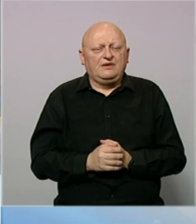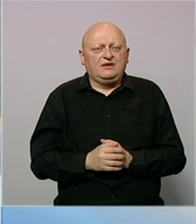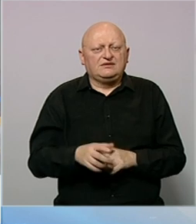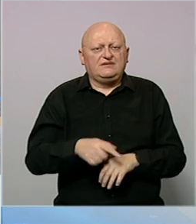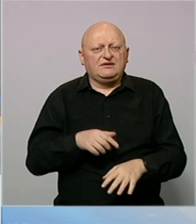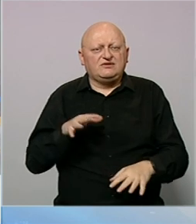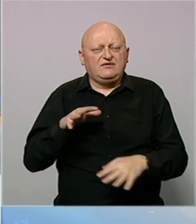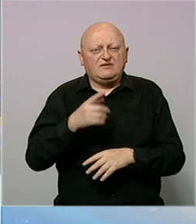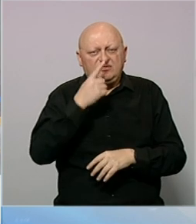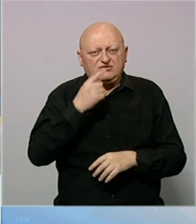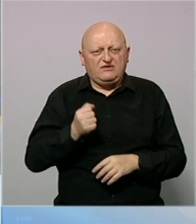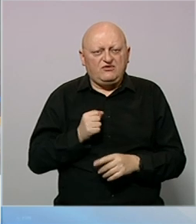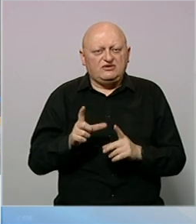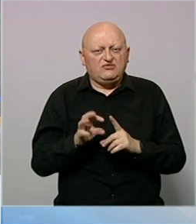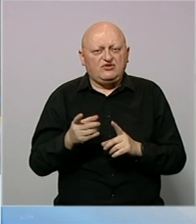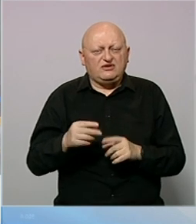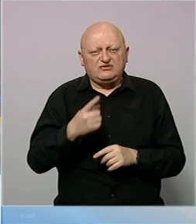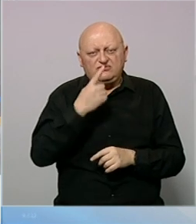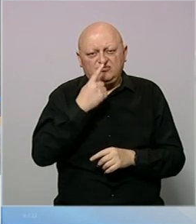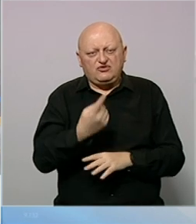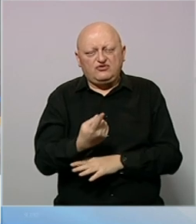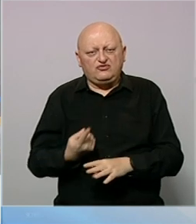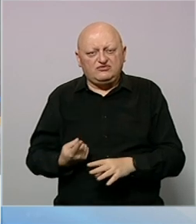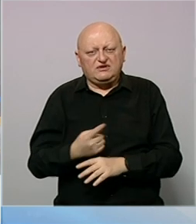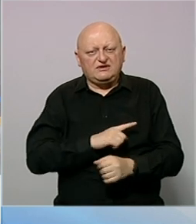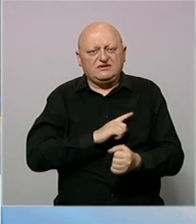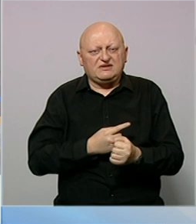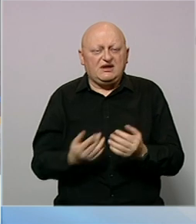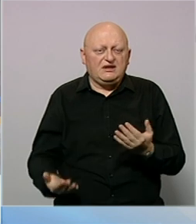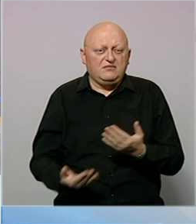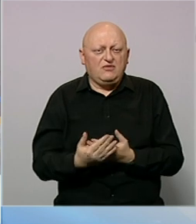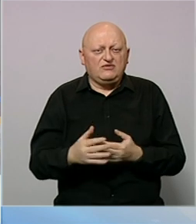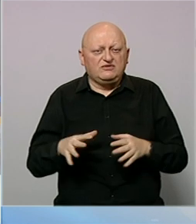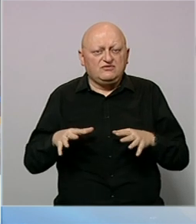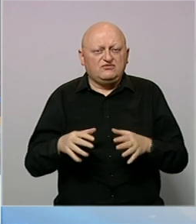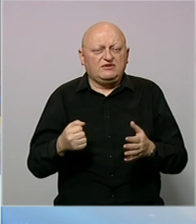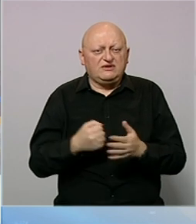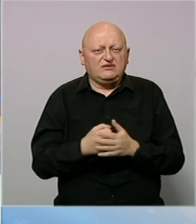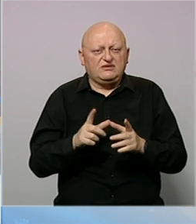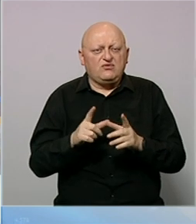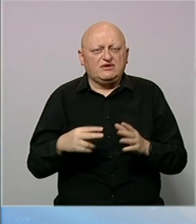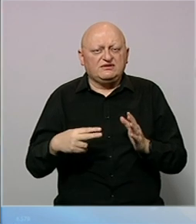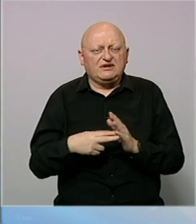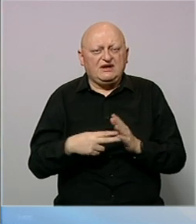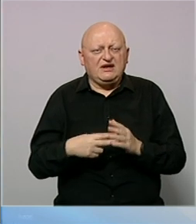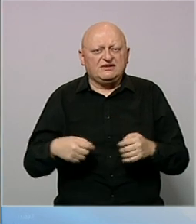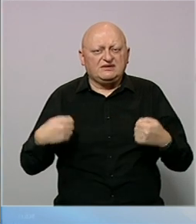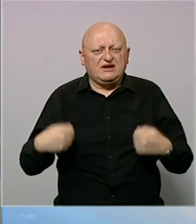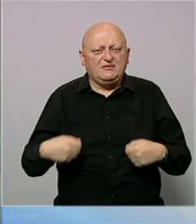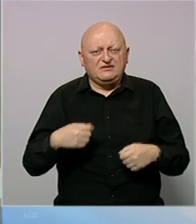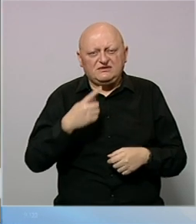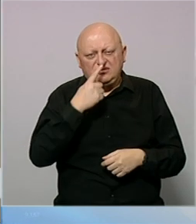Nastavlja se ofanziva ruske vojske u Donjecku dok ruske raketne snage ponovno izvode udare na ukrajinske